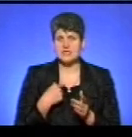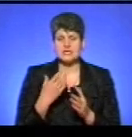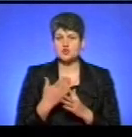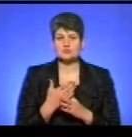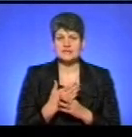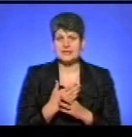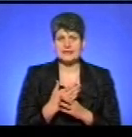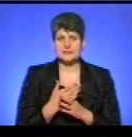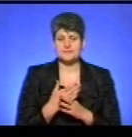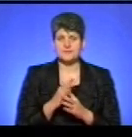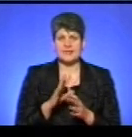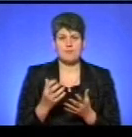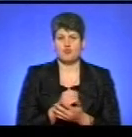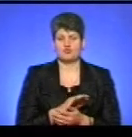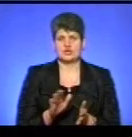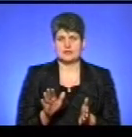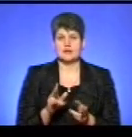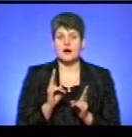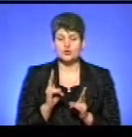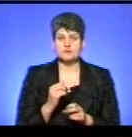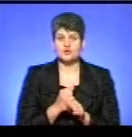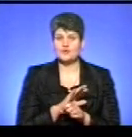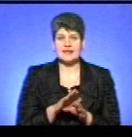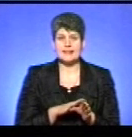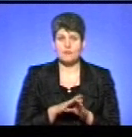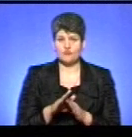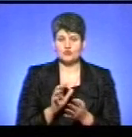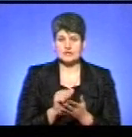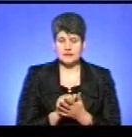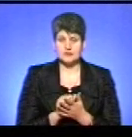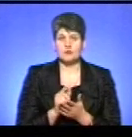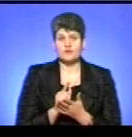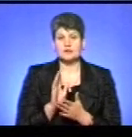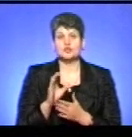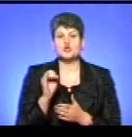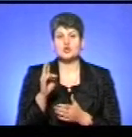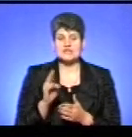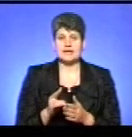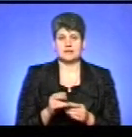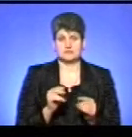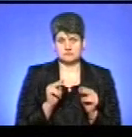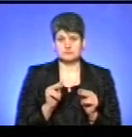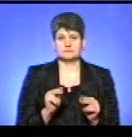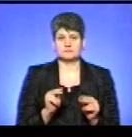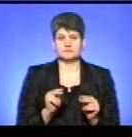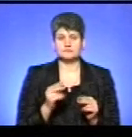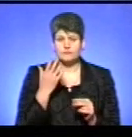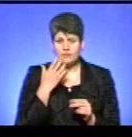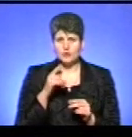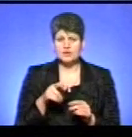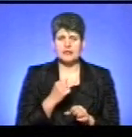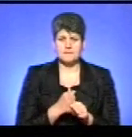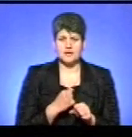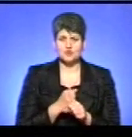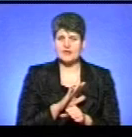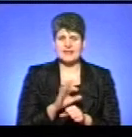не виходить. А хтось працює не на повну занятість, тобто має бути соціальна справедливість, в тому числі, коли людина працює